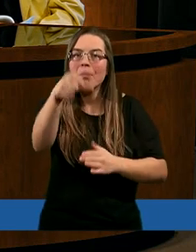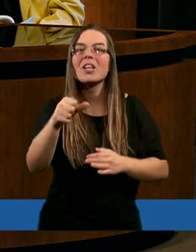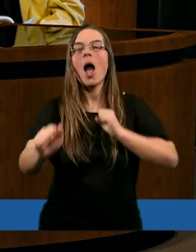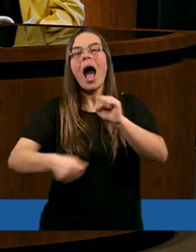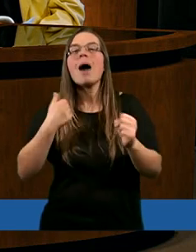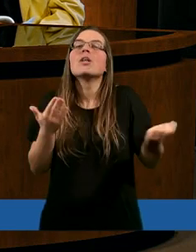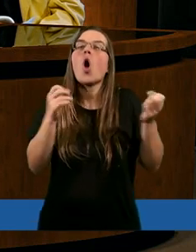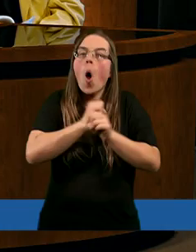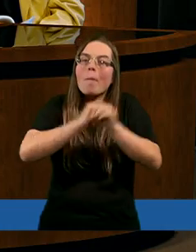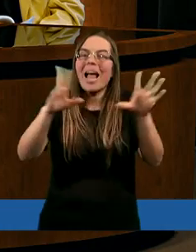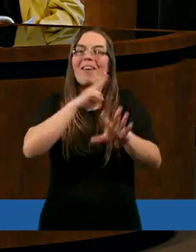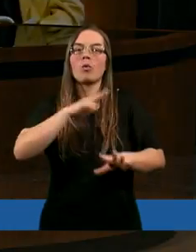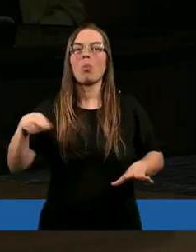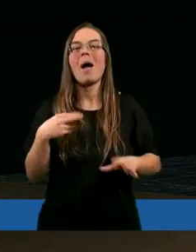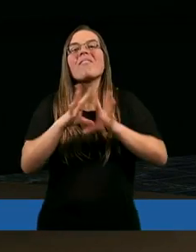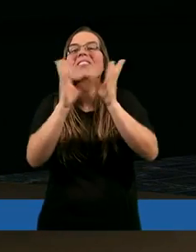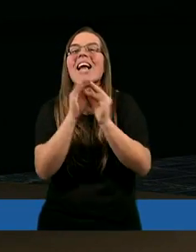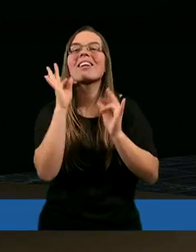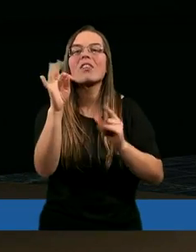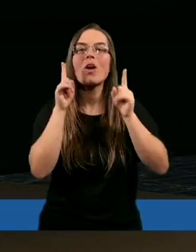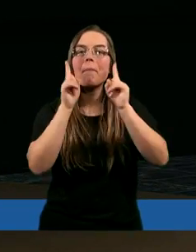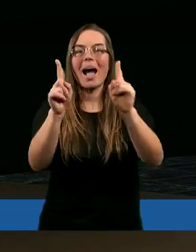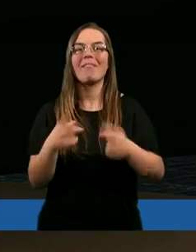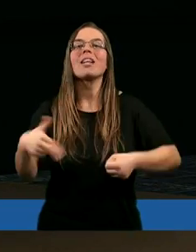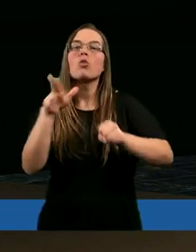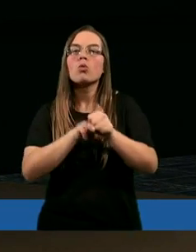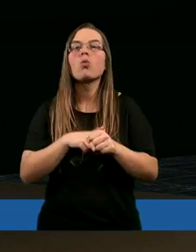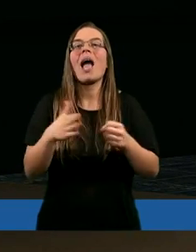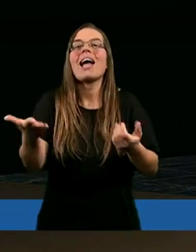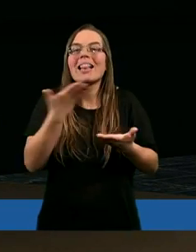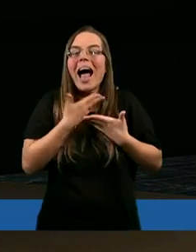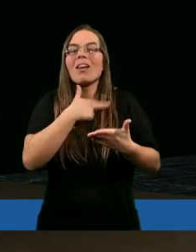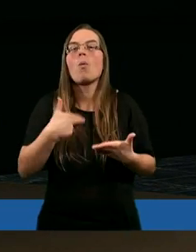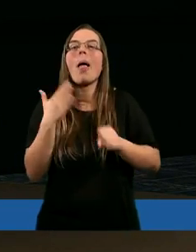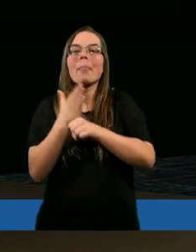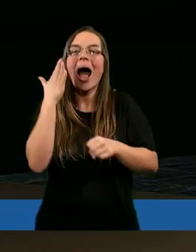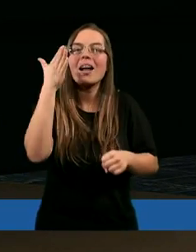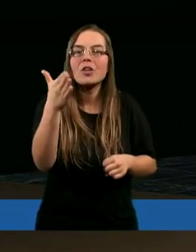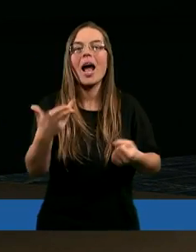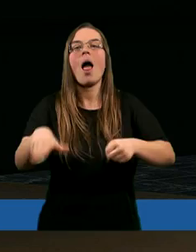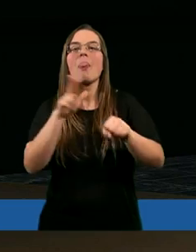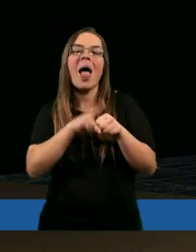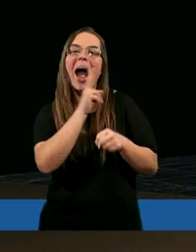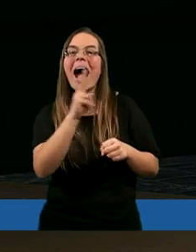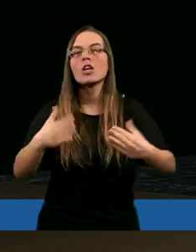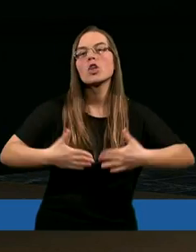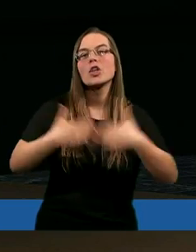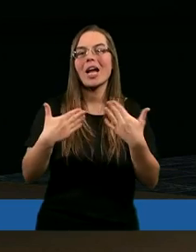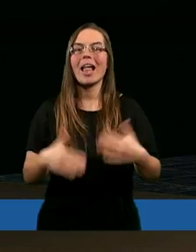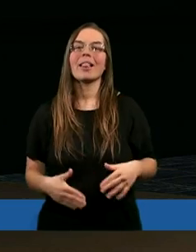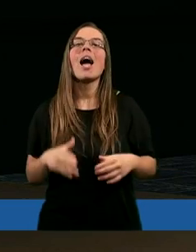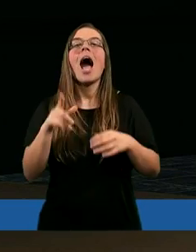abyś objawił nam wszelkie swoje prawdy, które dadzą nam nadzieję na każdy dzień,